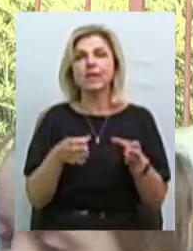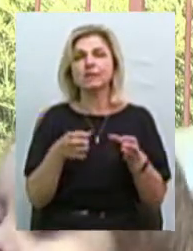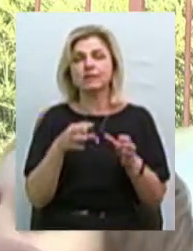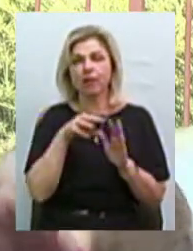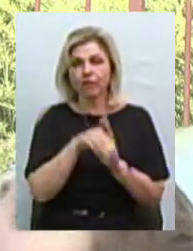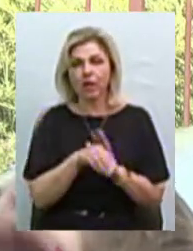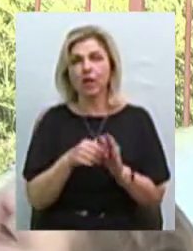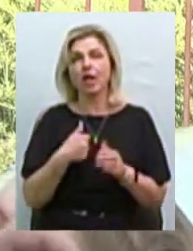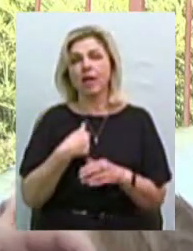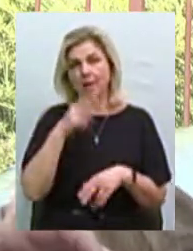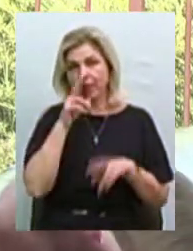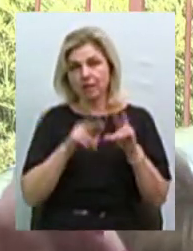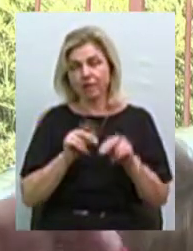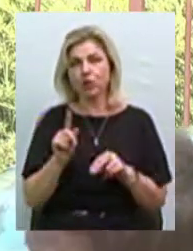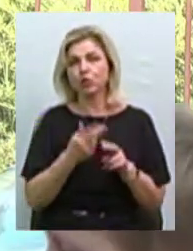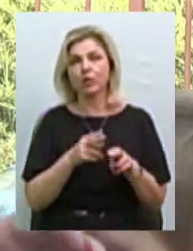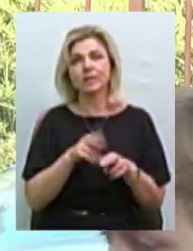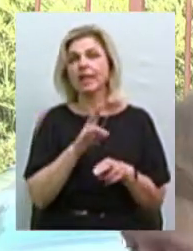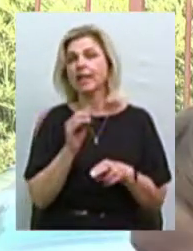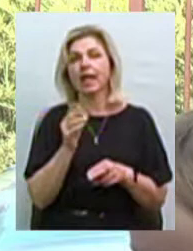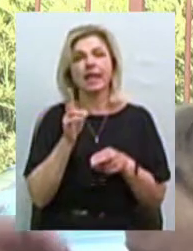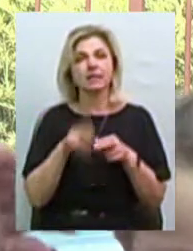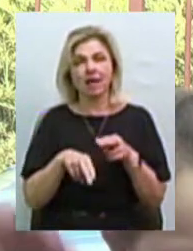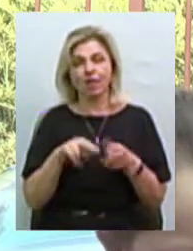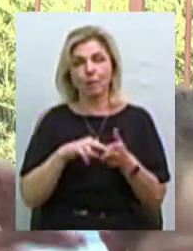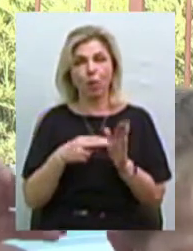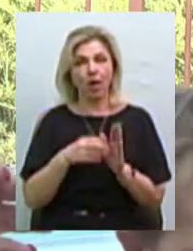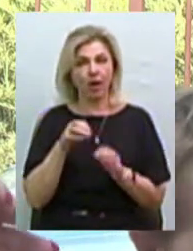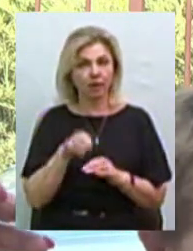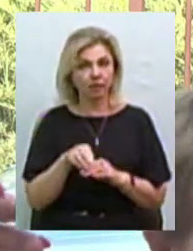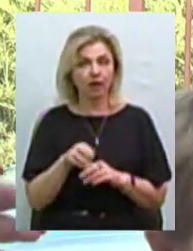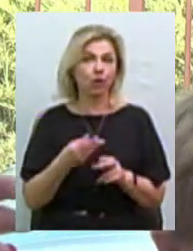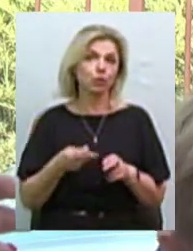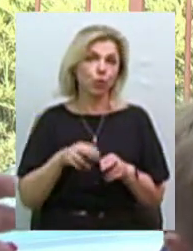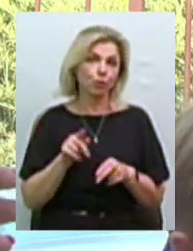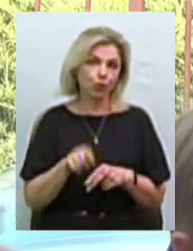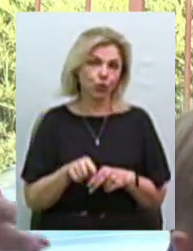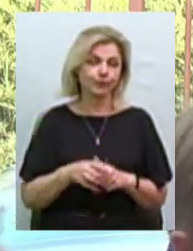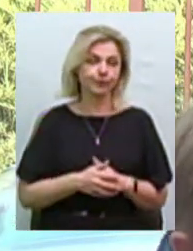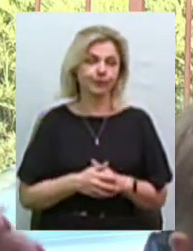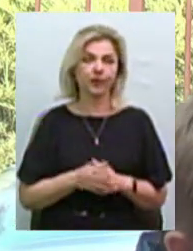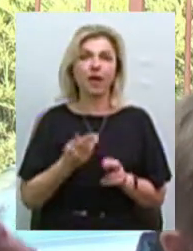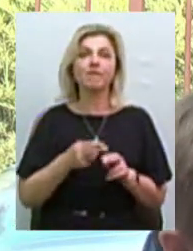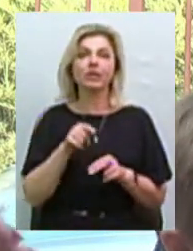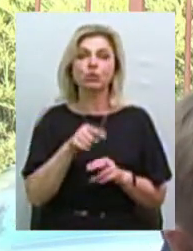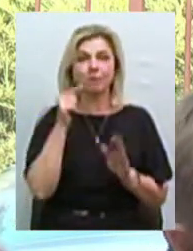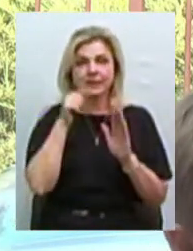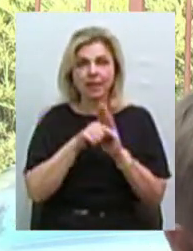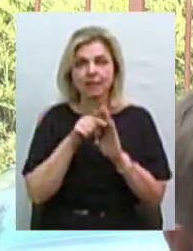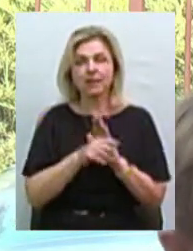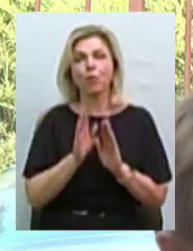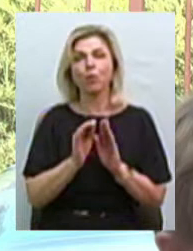я сподіваюся, що це не кінцевий проєкт. тому у цьому сенсі він буде